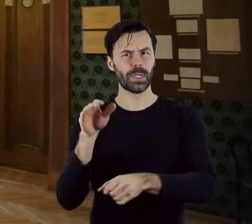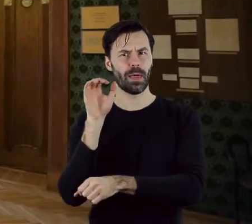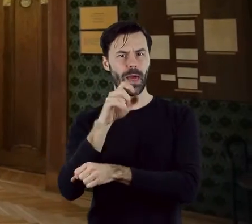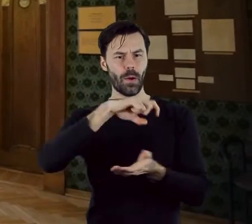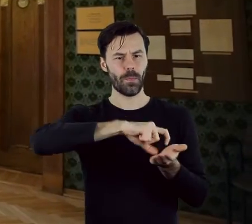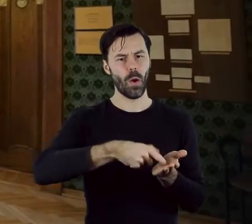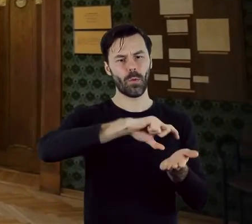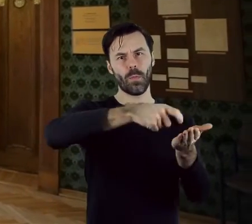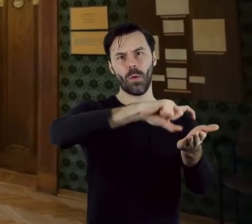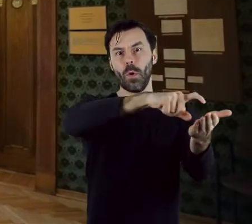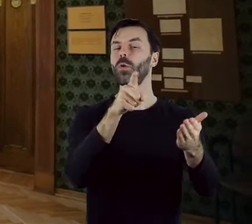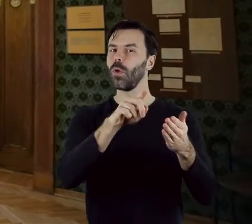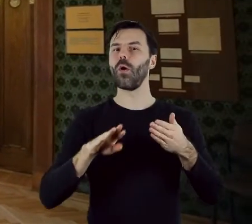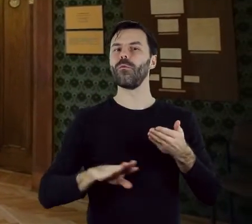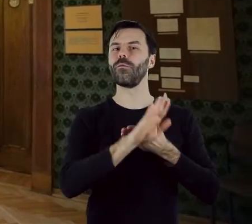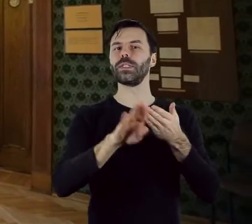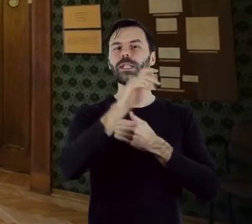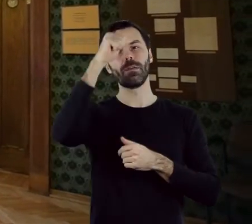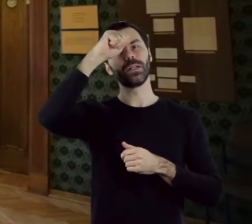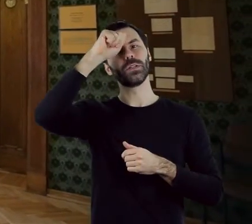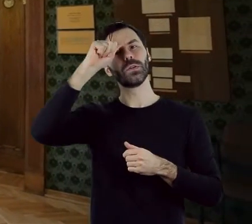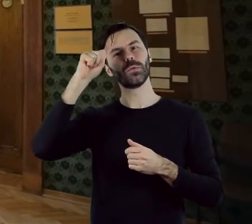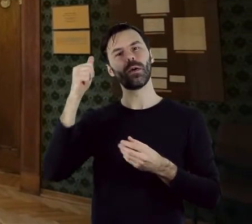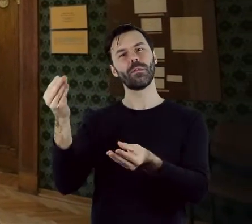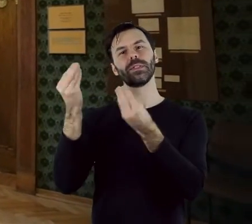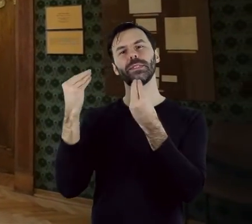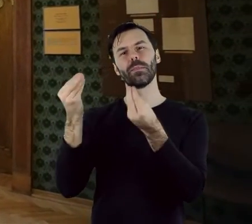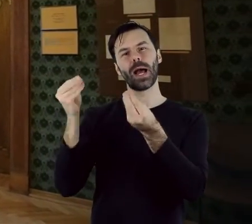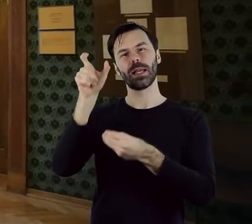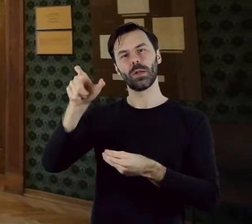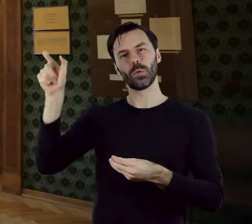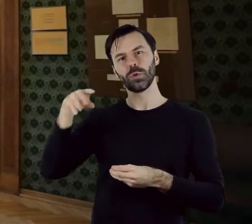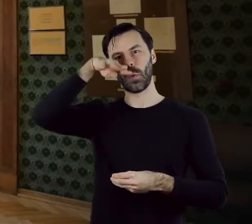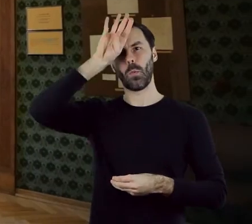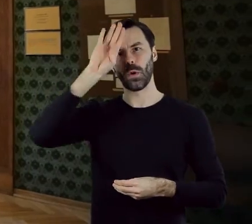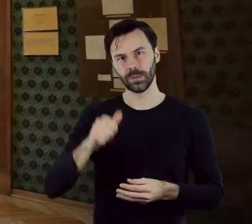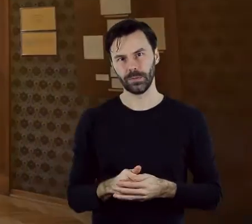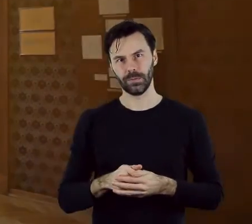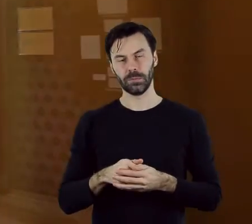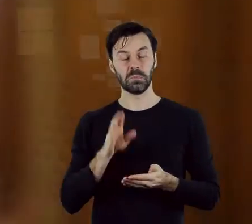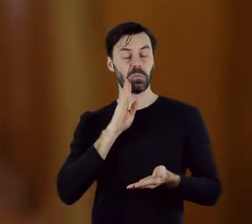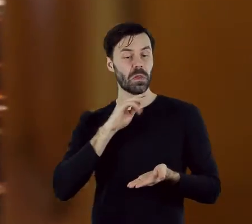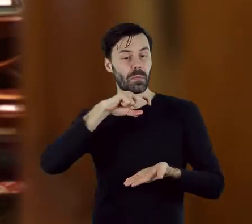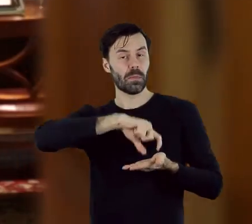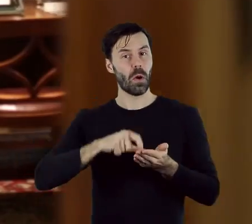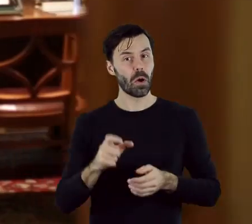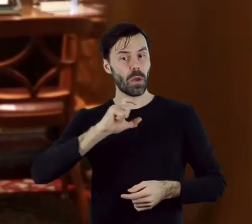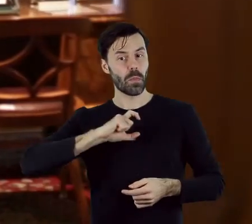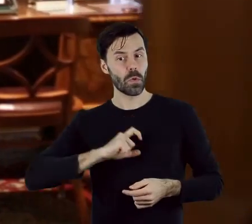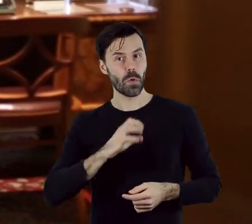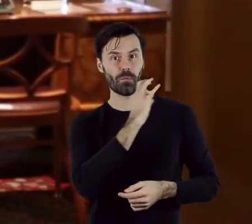ciągnące się wzdłuż ulicy Zachodniej tworzą wystawę zatytułowaną Panteon Wielkich Łodzian.